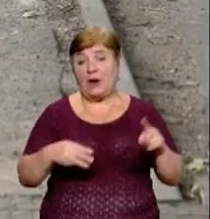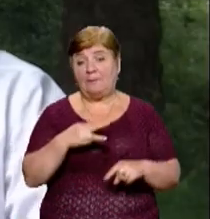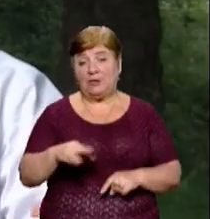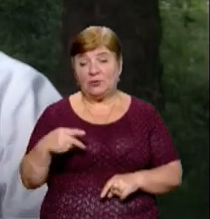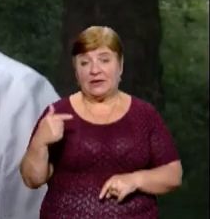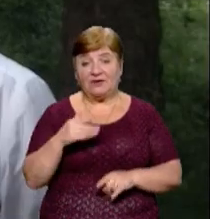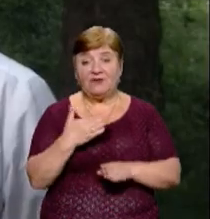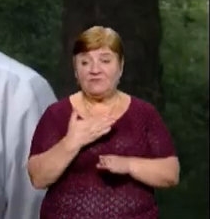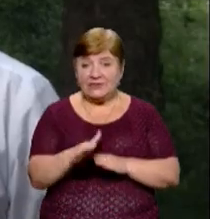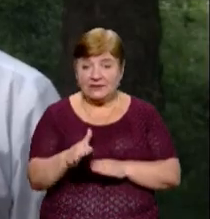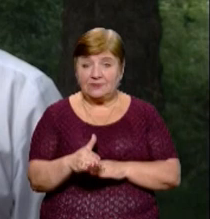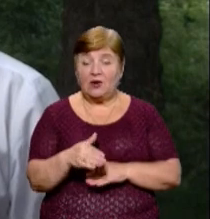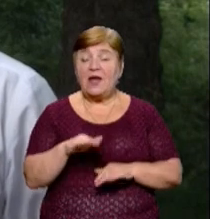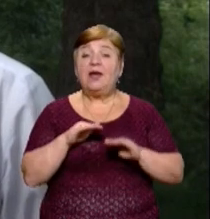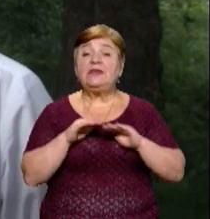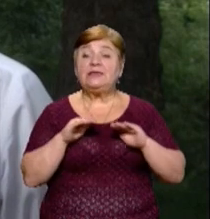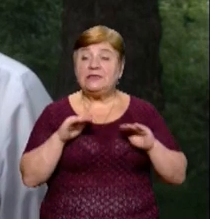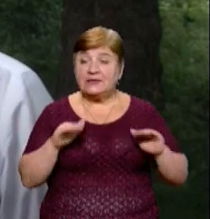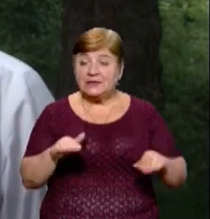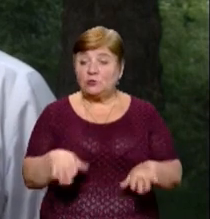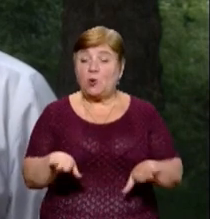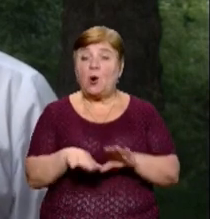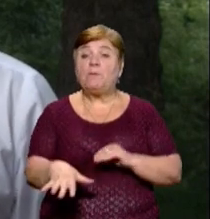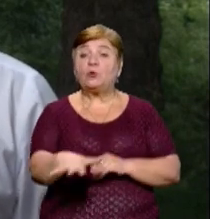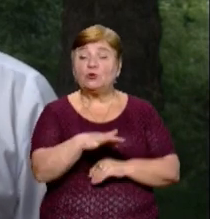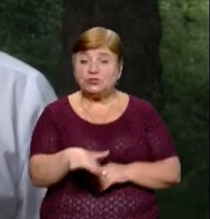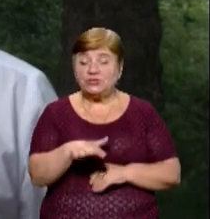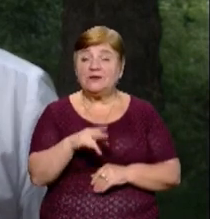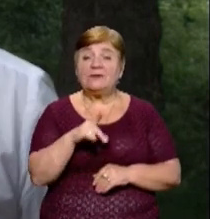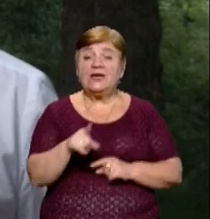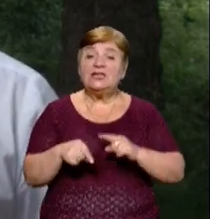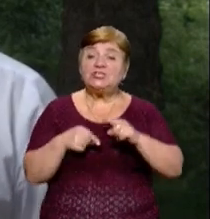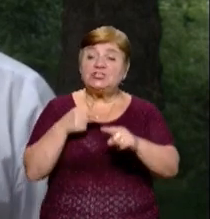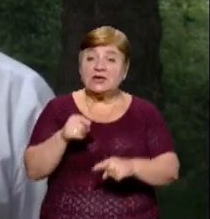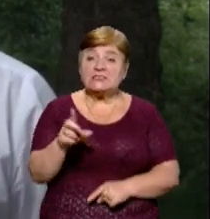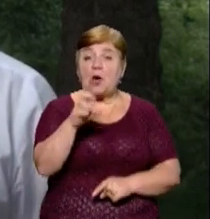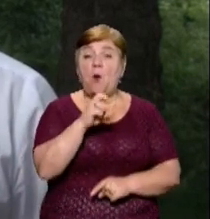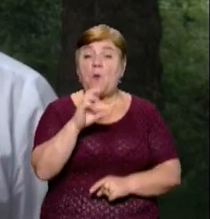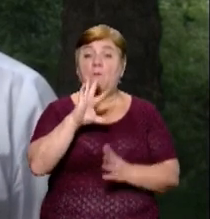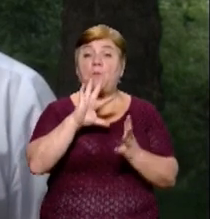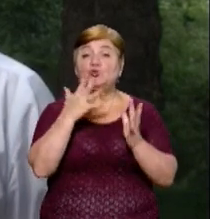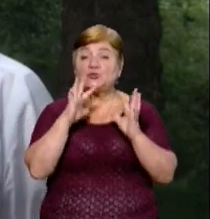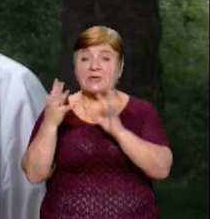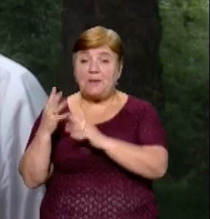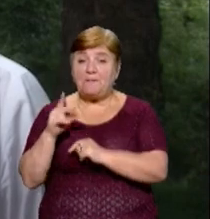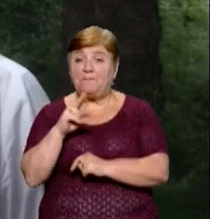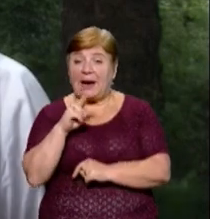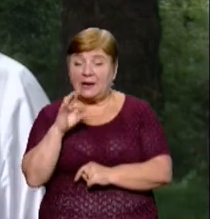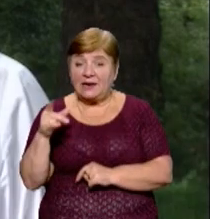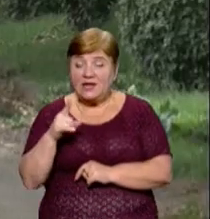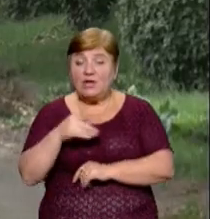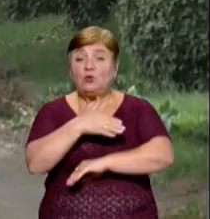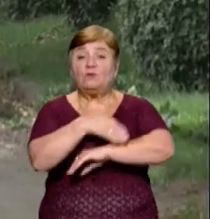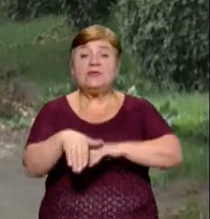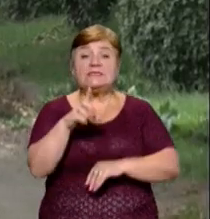гривень. Передбачається дійти до площі Томенчука, потім продовжити через весь Бождовський парк і підійти до вулиці Баб